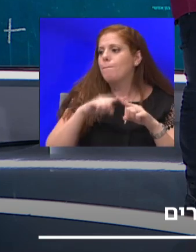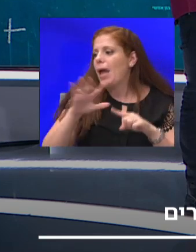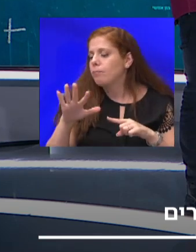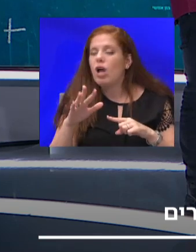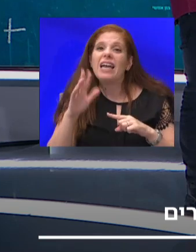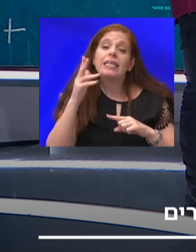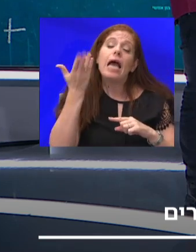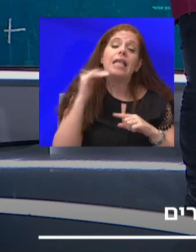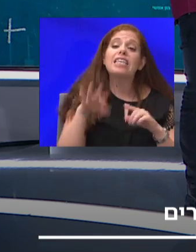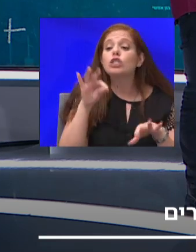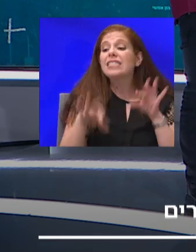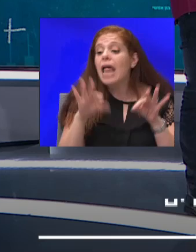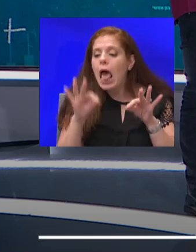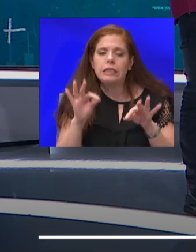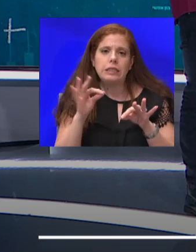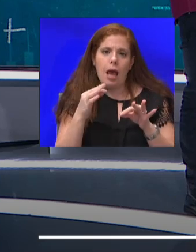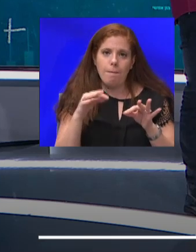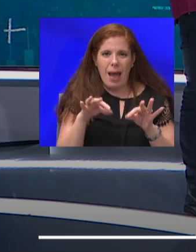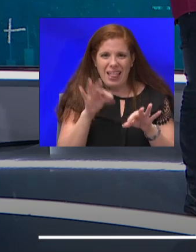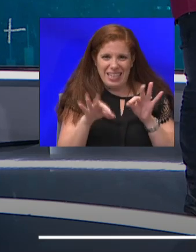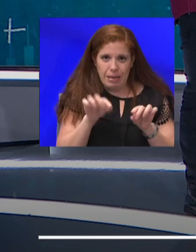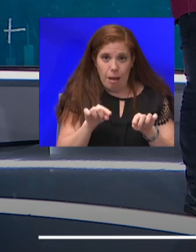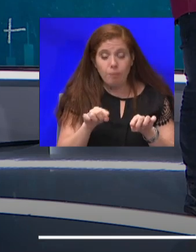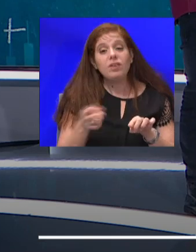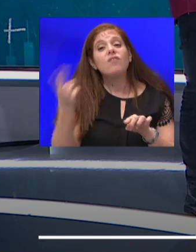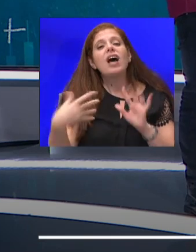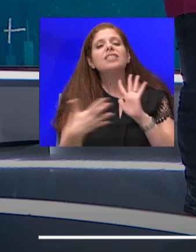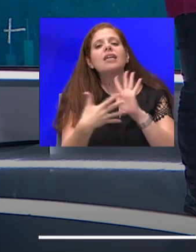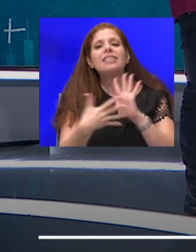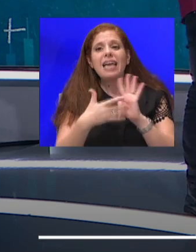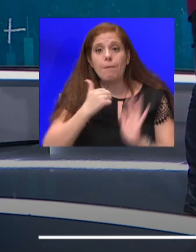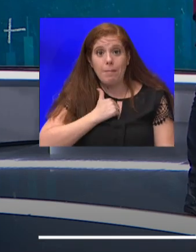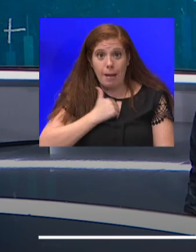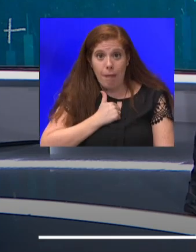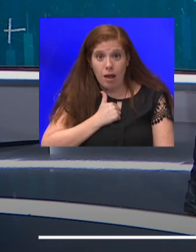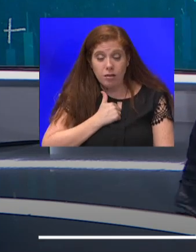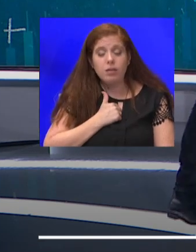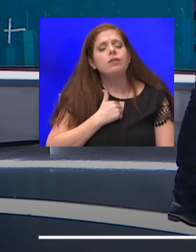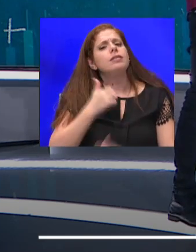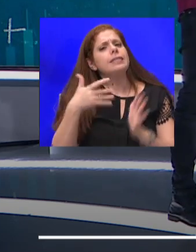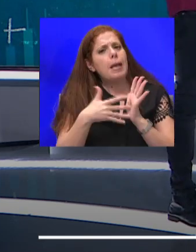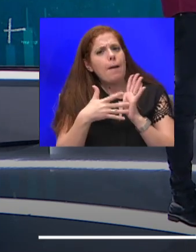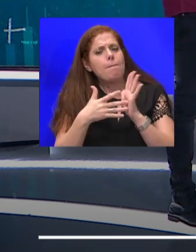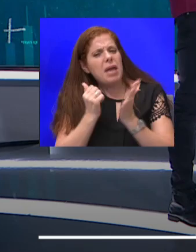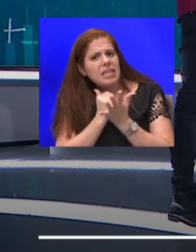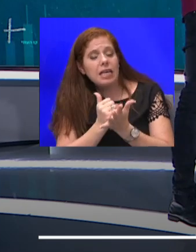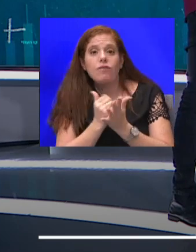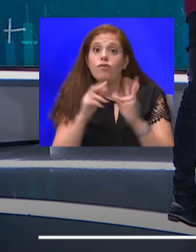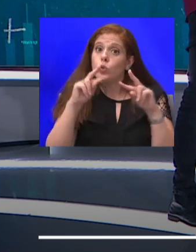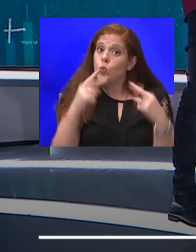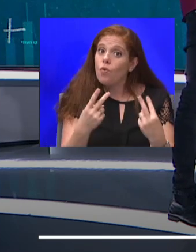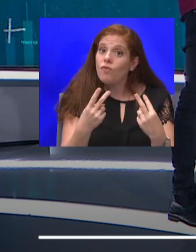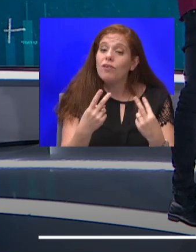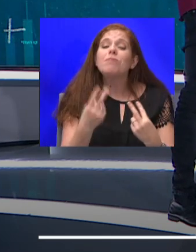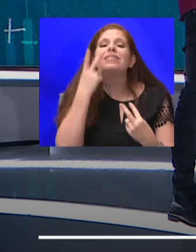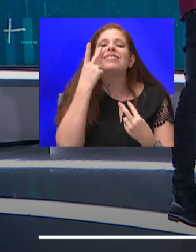ואז הגיע הסקר בבני ברק, שנעשה על ידי הלמה, הסקר מייצג, ושוב, אם ניקח את מספר האל המקרים שאומטו בפי